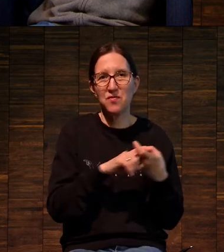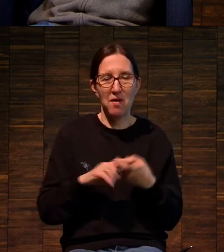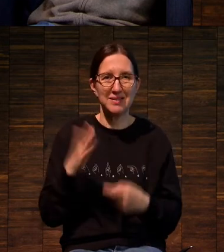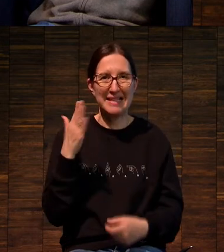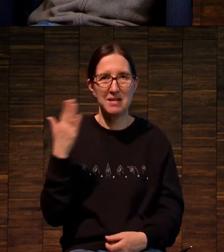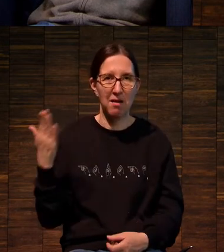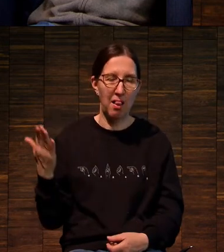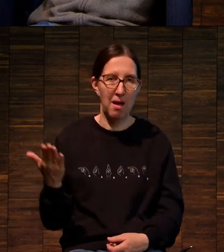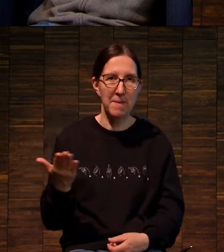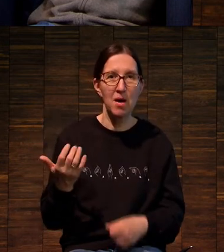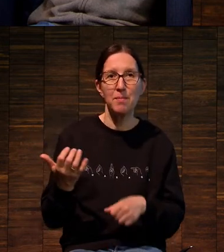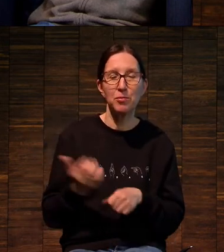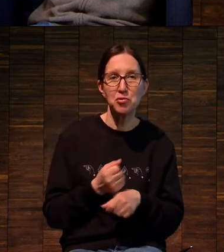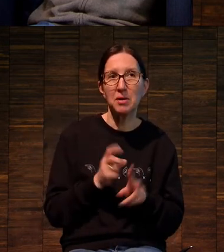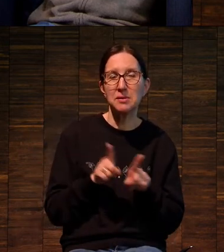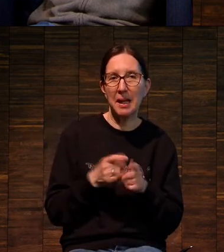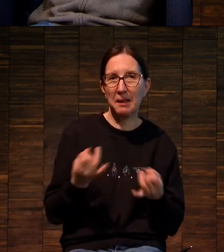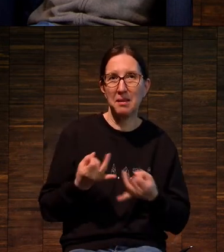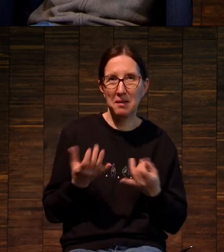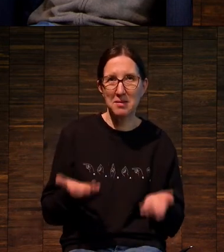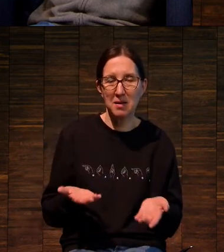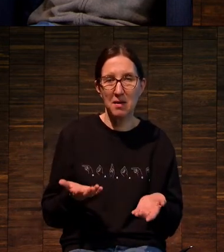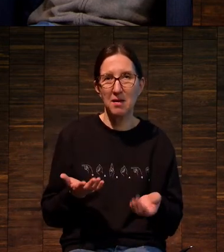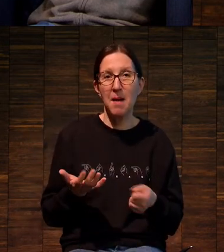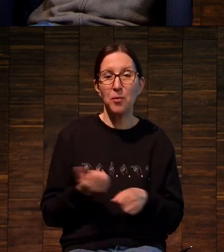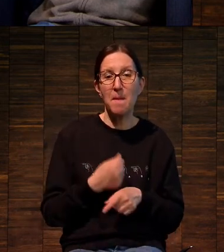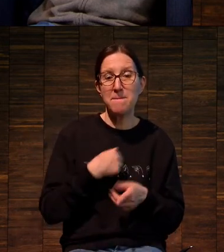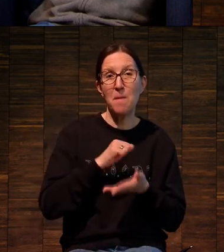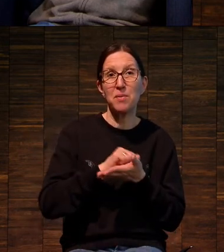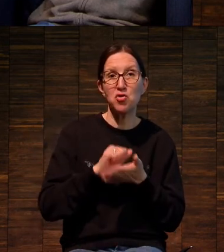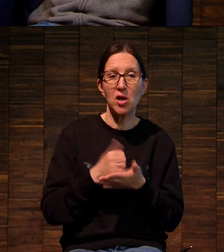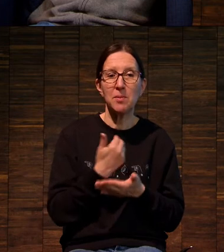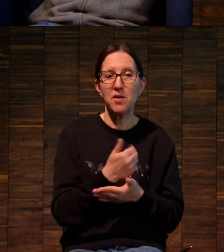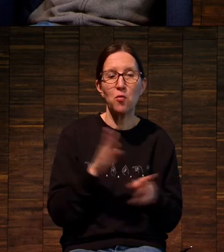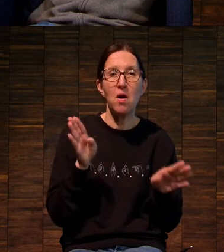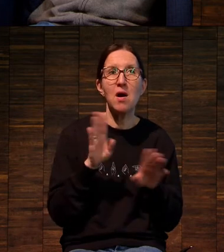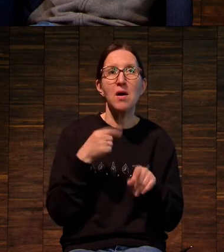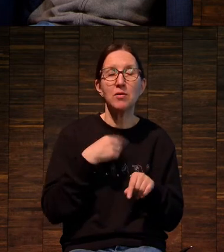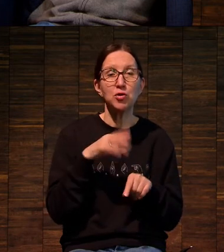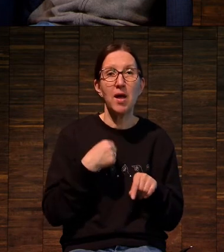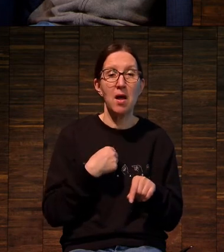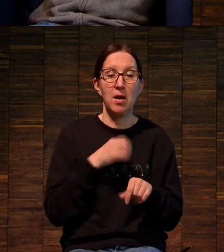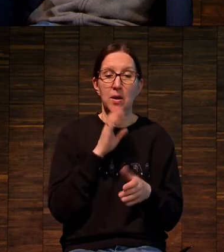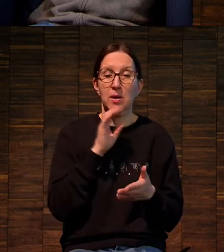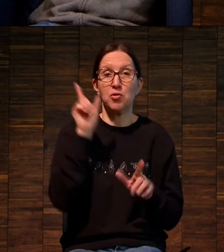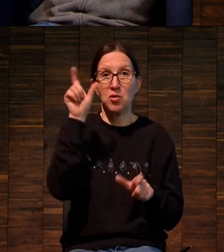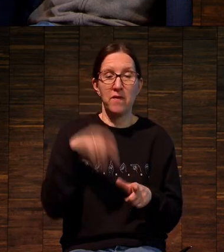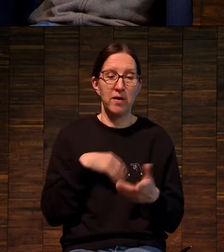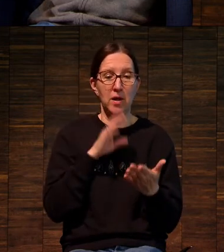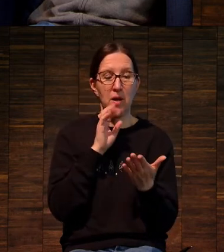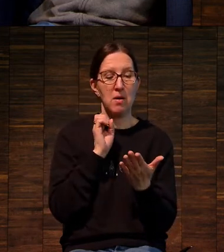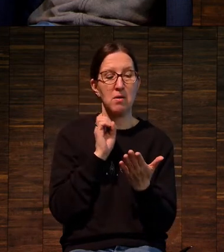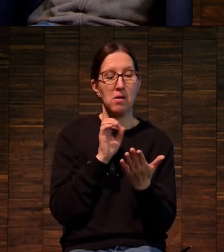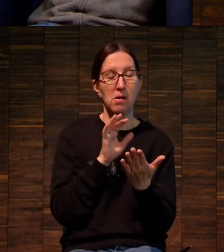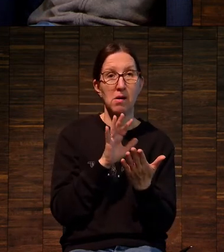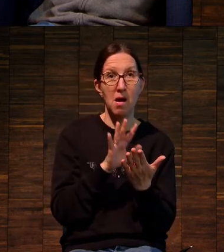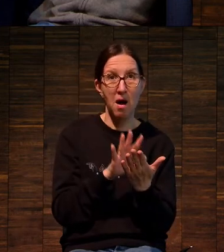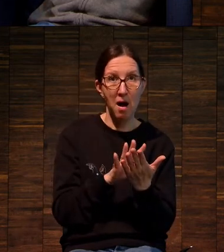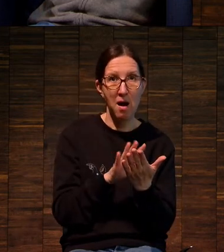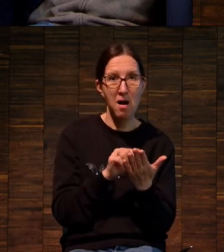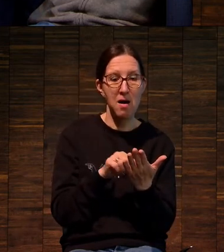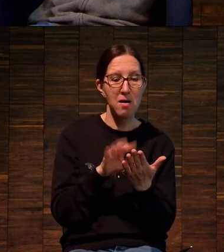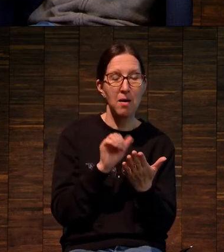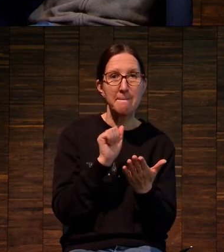зеркалами. есть, как интересно, что... Ну, то есть, мы печатаем его дыхание на зеркале. То есть, это